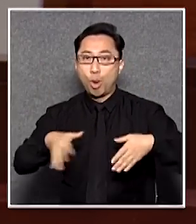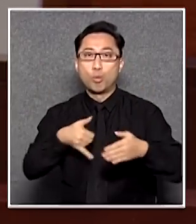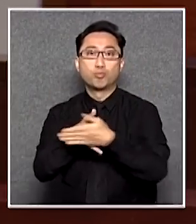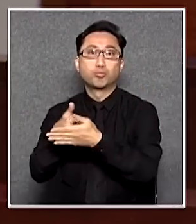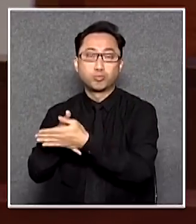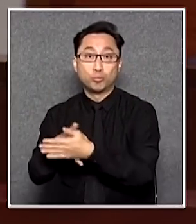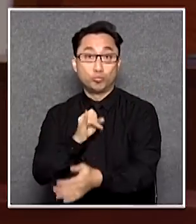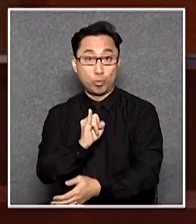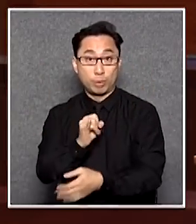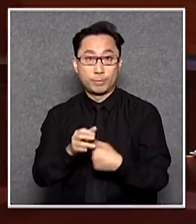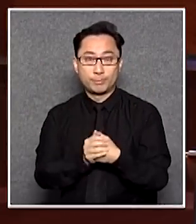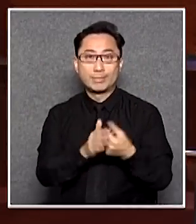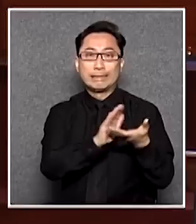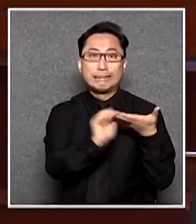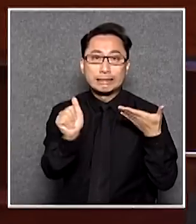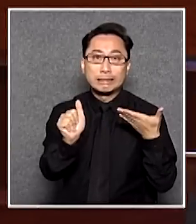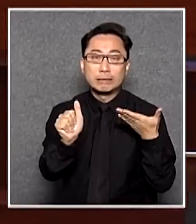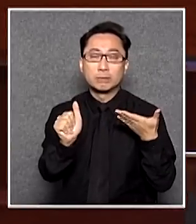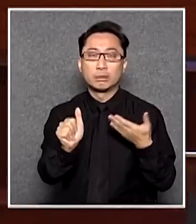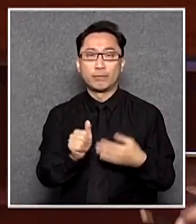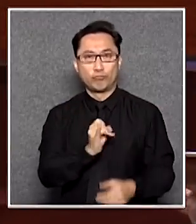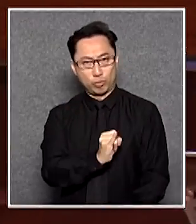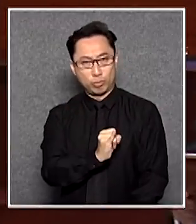那是潔淨潔淨也犯罪